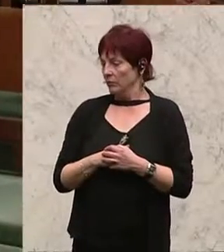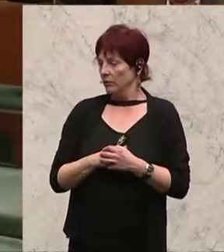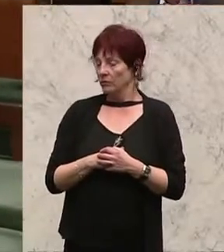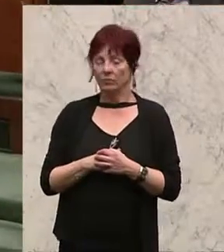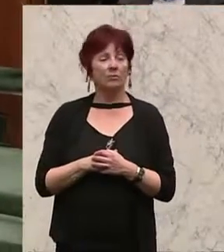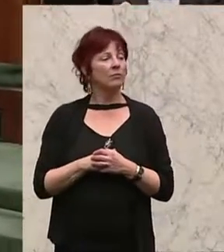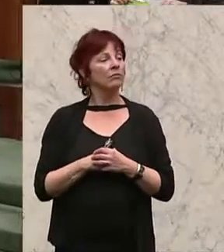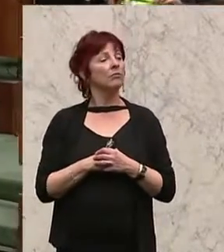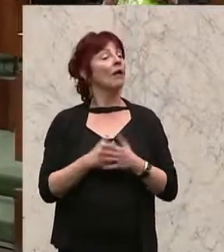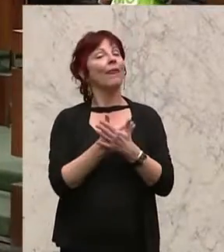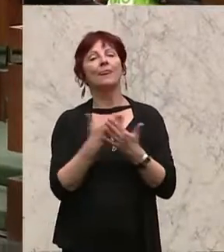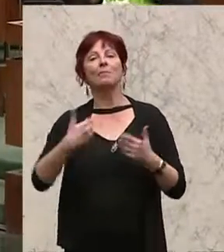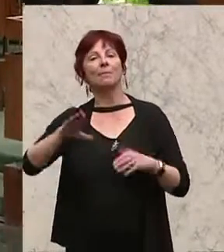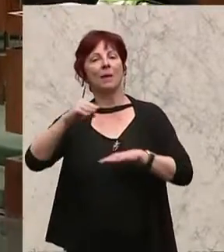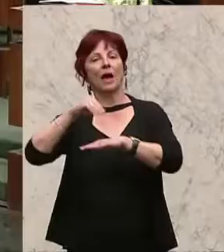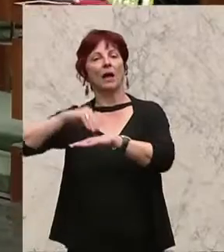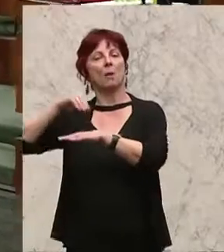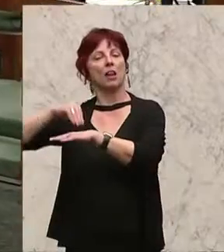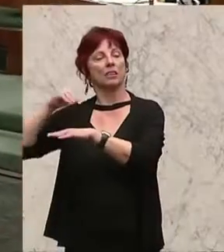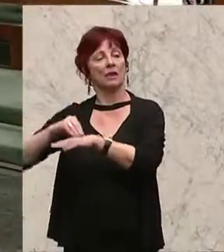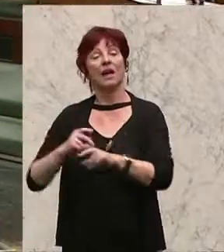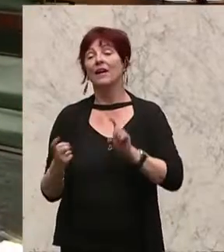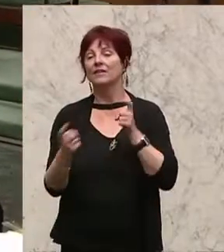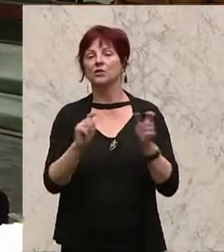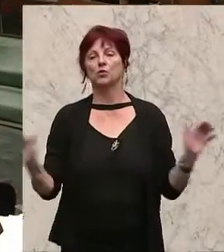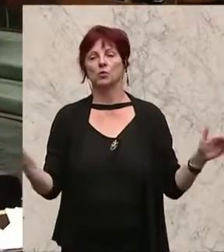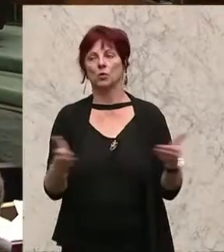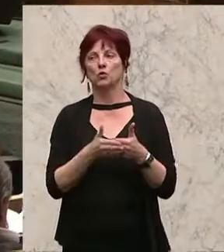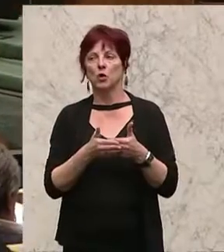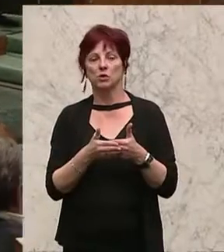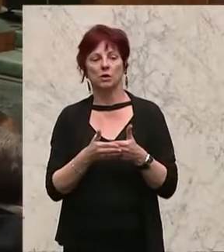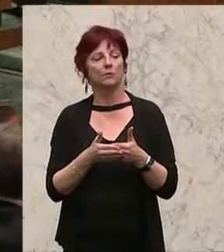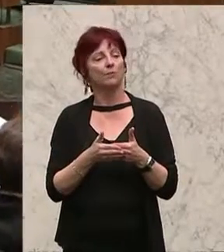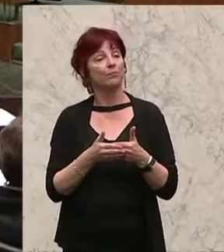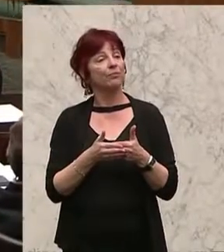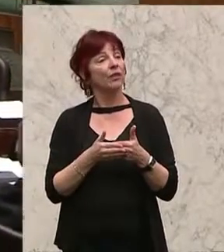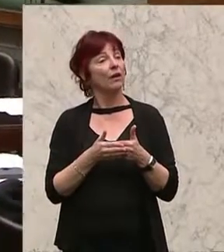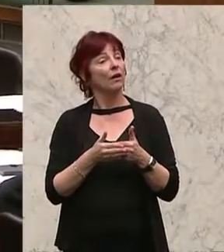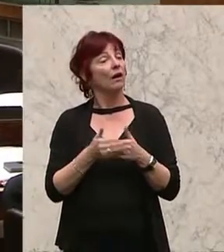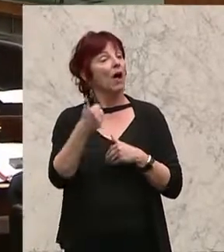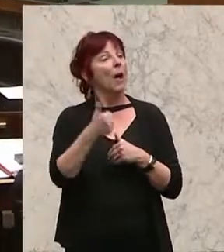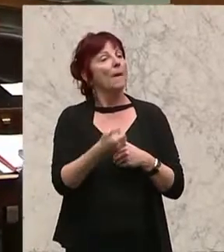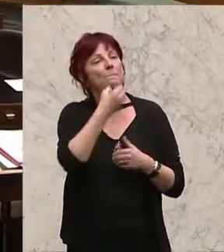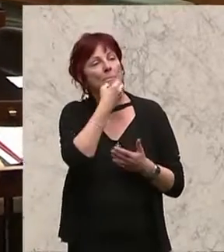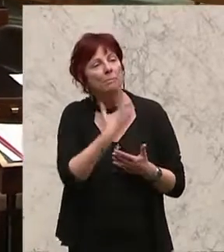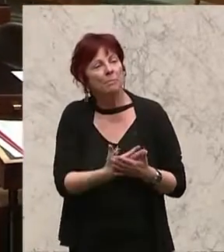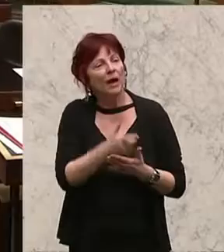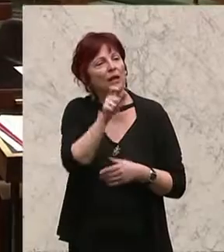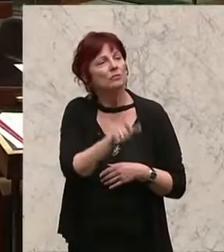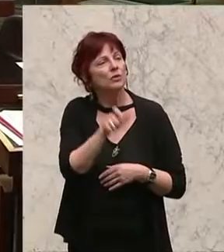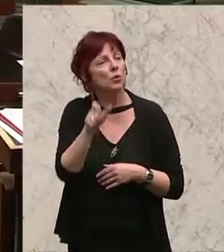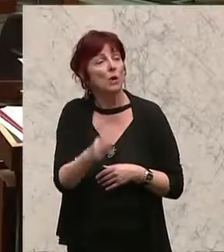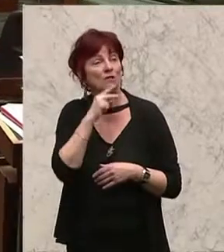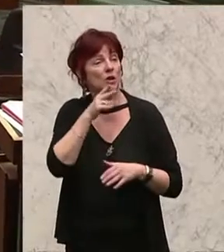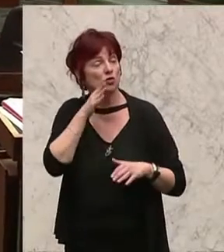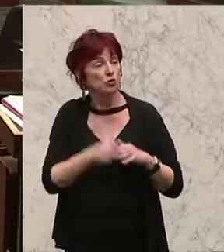Zum Wort ist niemand mehr gemeldet. Debatte ist geschlossen. Wünscht einer der Berichterstatter das Schlusswort?